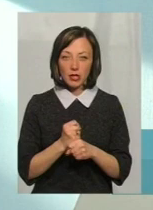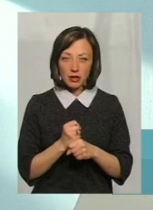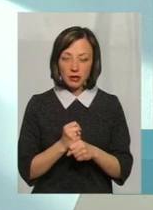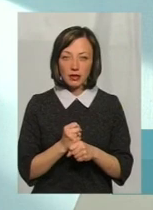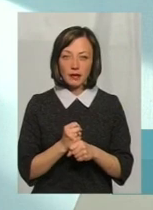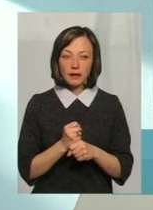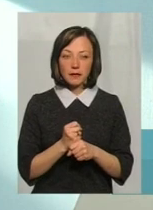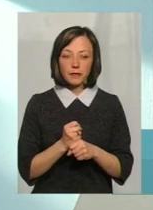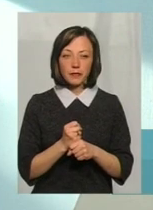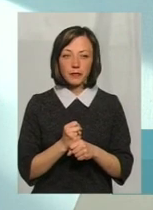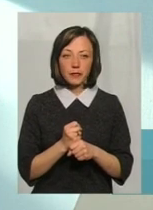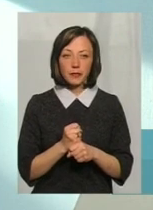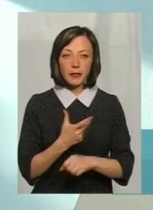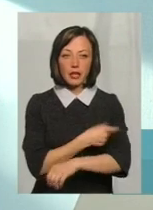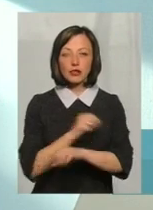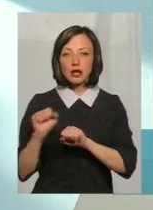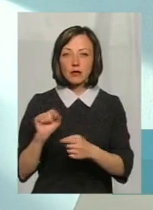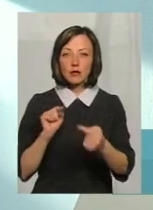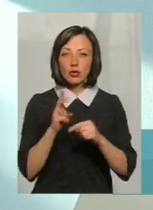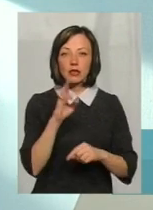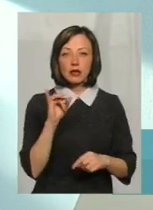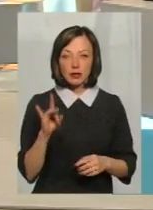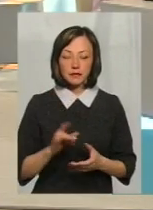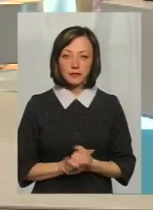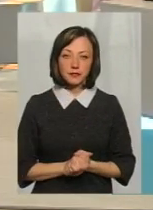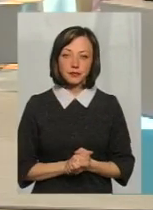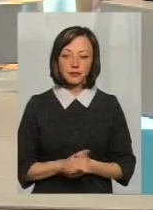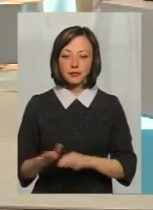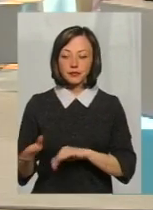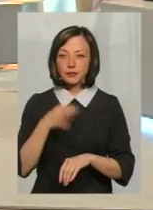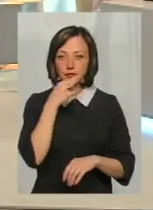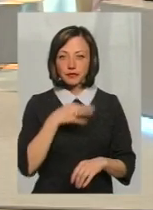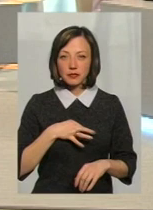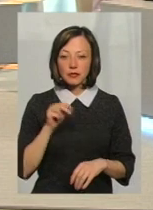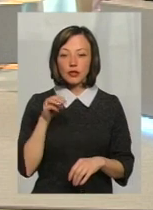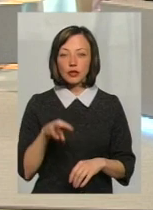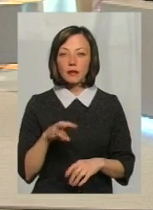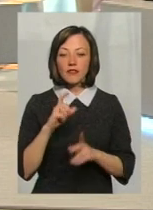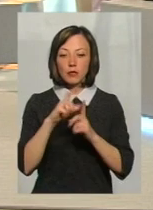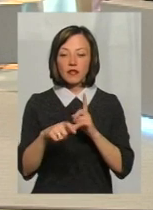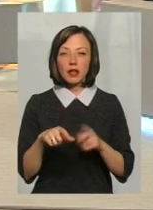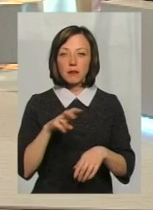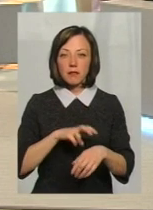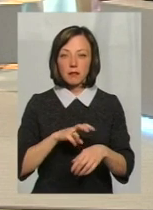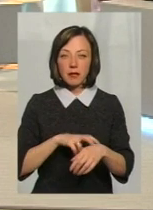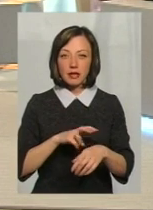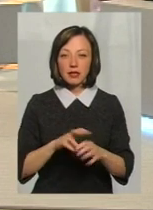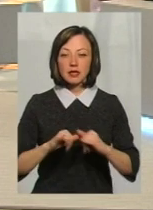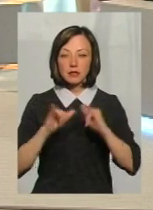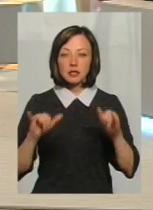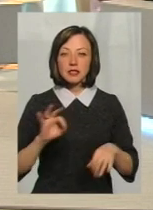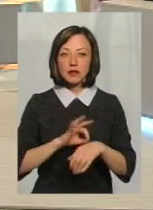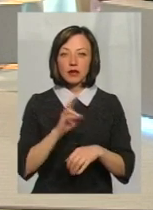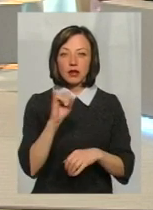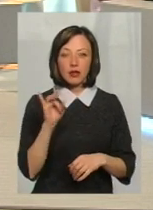щеплення проти кори. А скажіть, чим відповідають медики на от збільшення захворюваності на